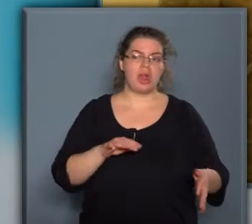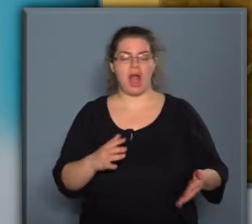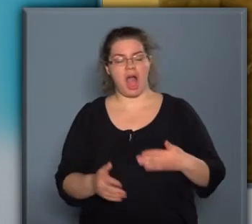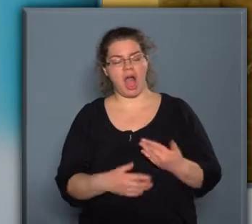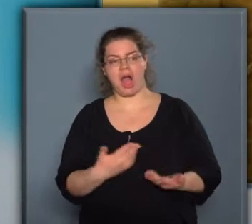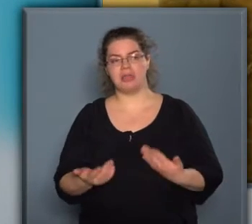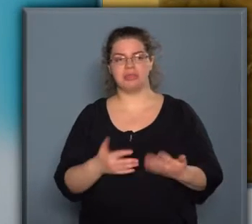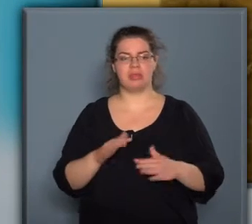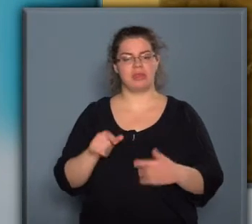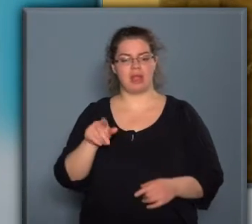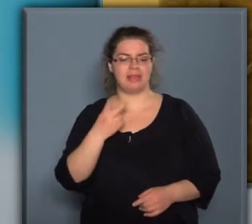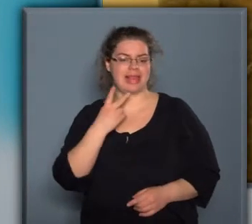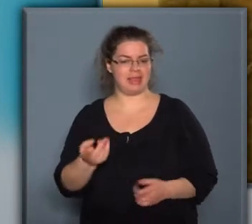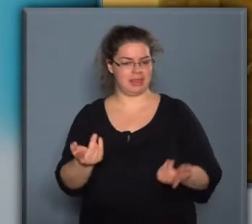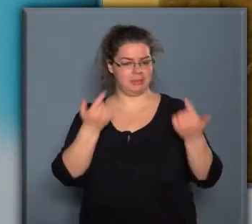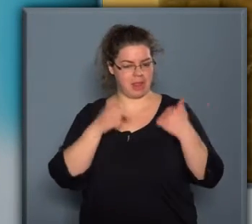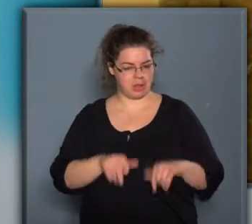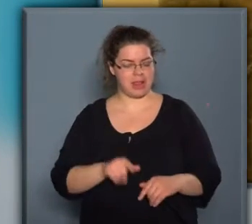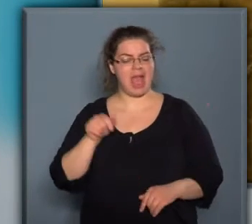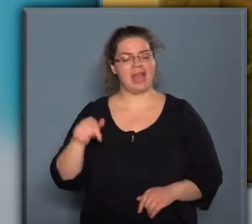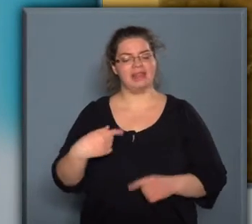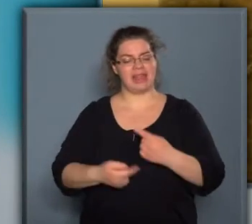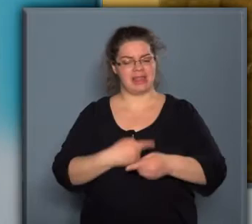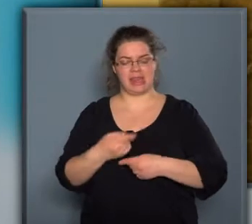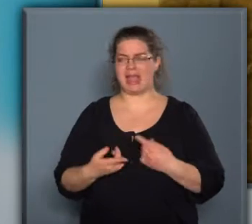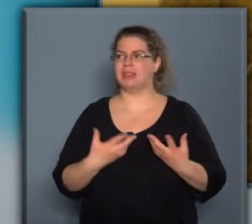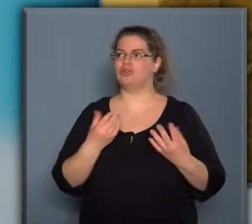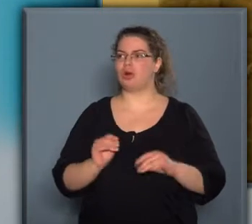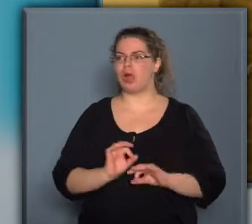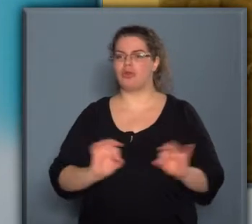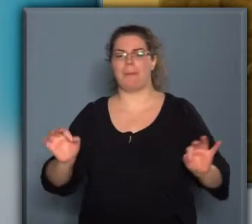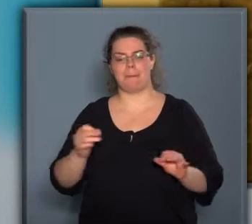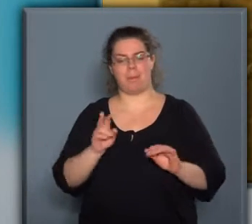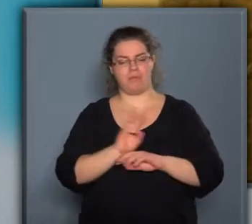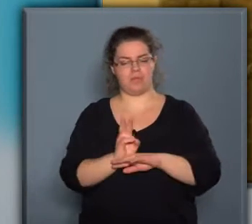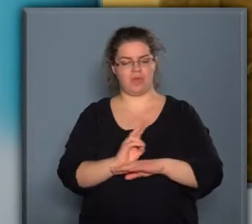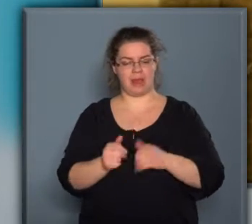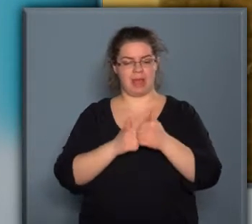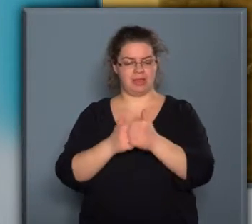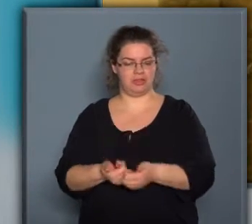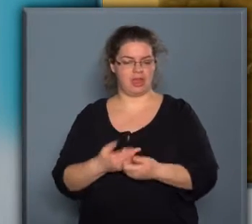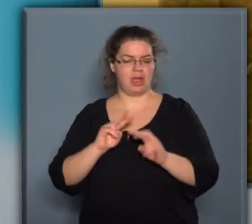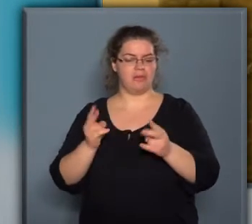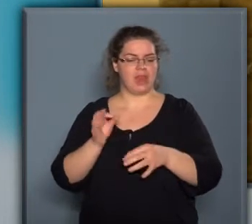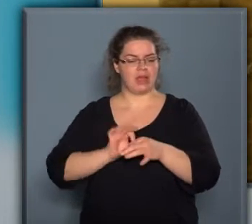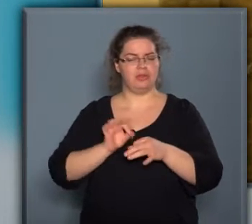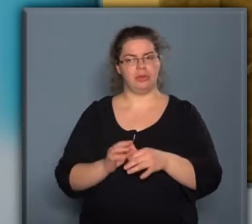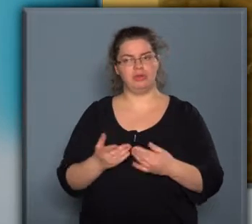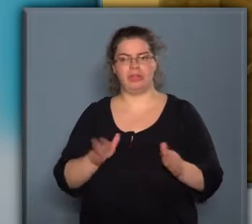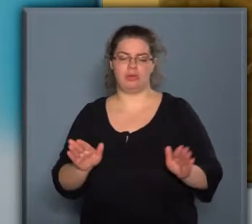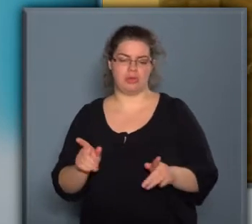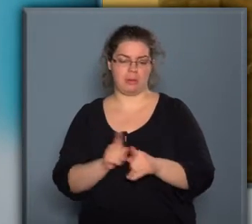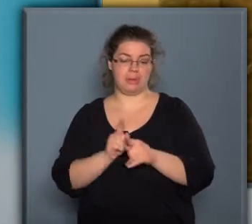viszont látszik belőle, hogy ez a generáció sokkal jobban figyelemmel kíséri a világ eseményét, és sokkal nyitottabb, mint ha sokan